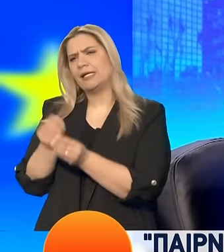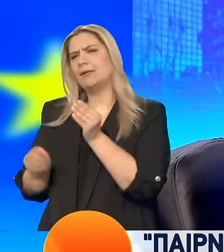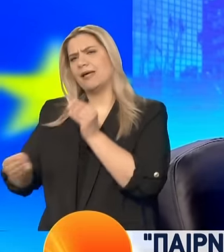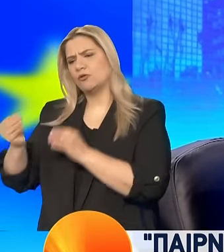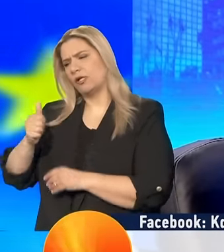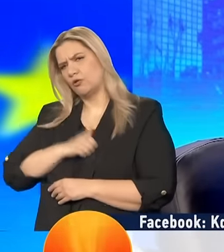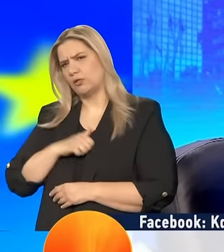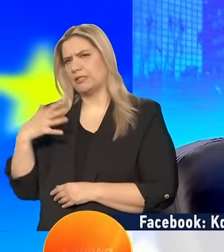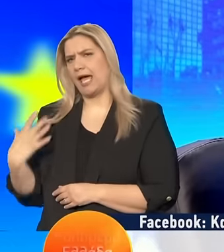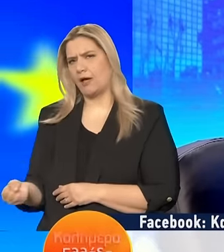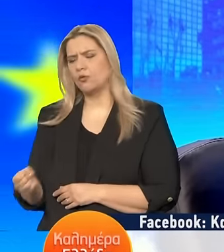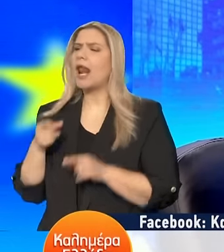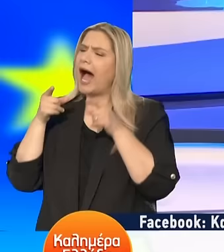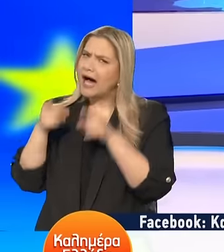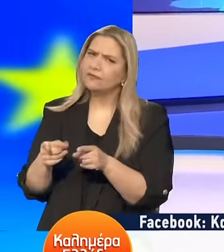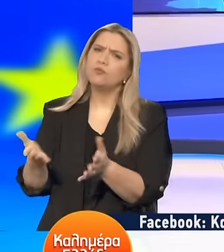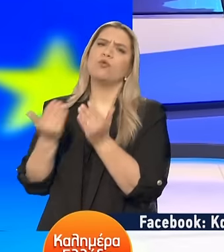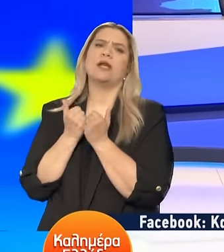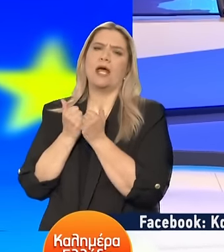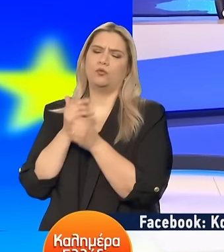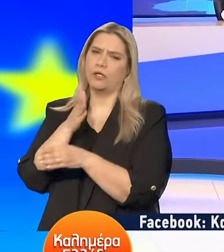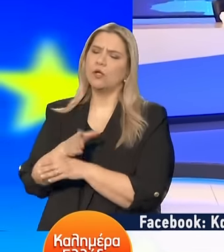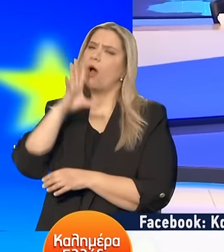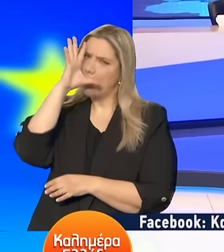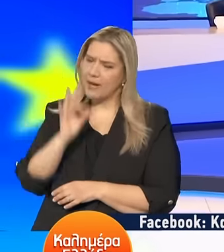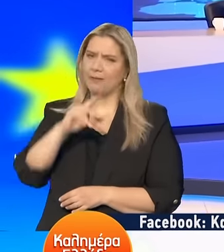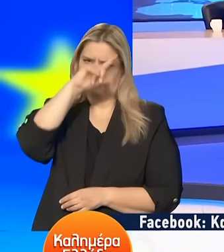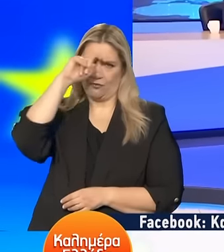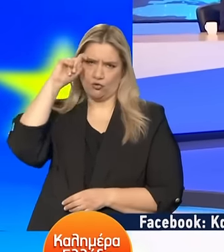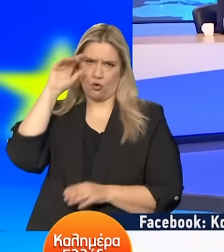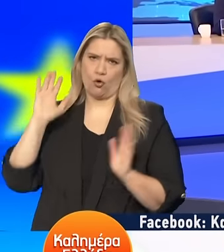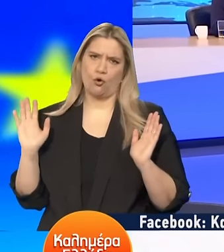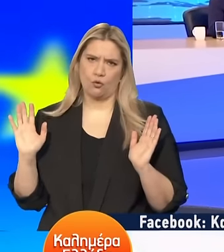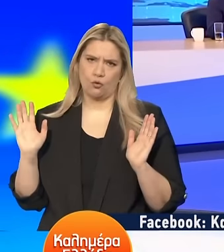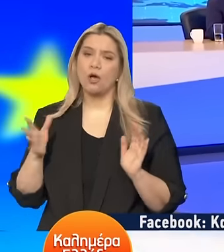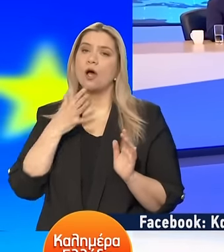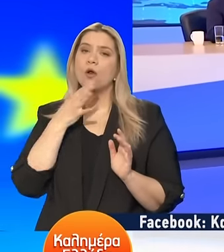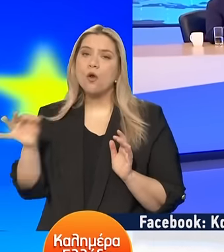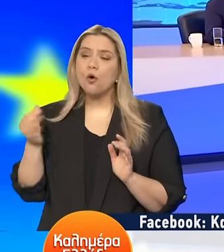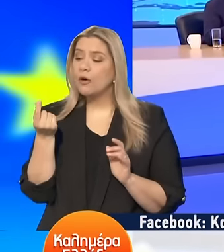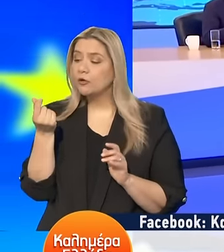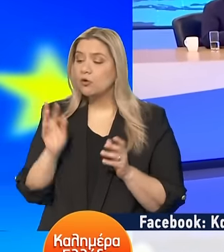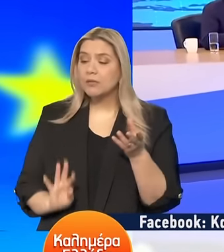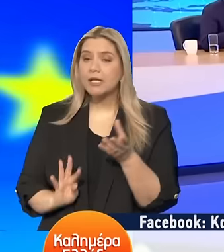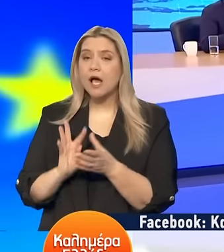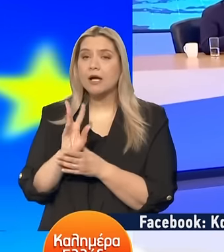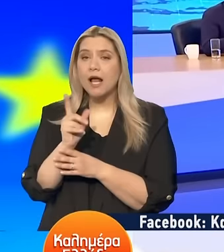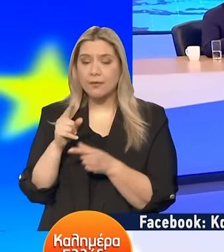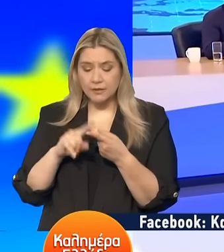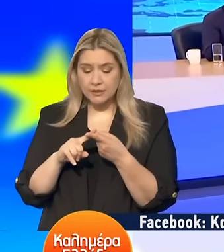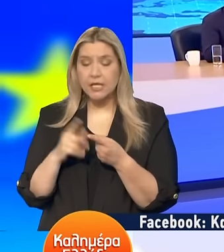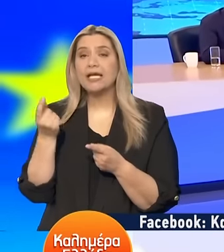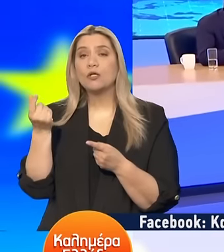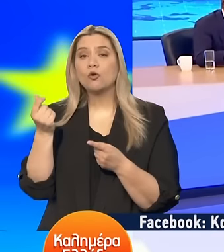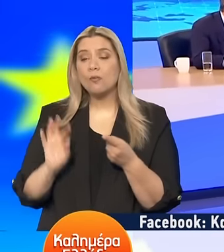έχει το δικό της σπίτι Είναι αυτή τη στιγμή σε δύσκολη θέση Διότι το αποτέλεσμα της οικονομικής ανάπτυξης Και της βελτίωσης της οικονομίας